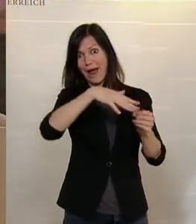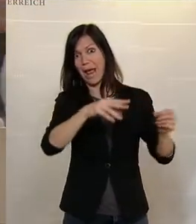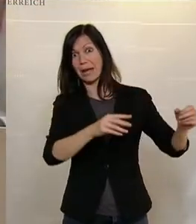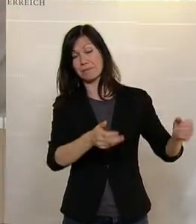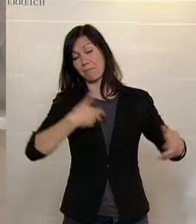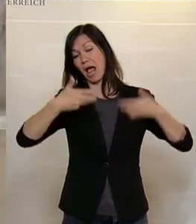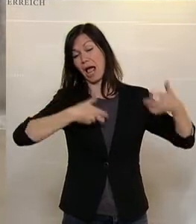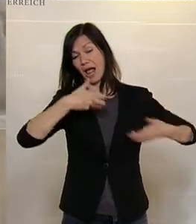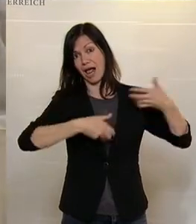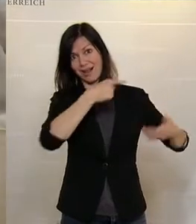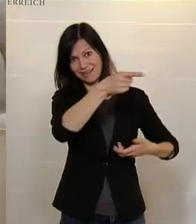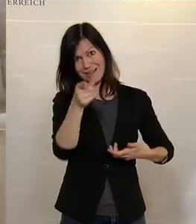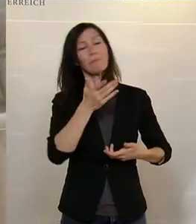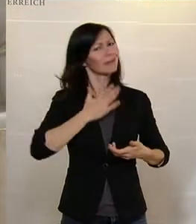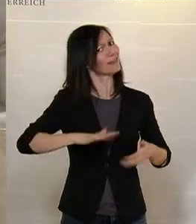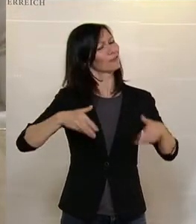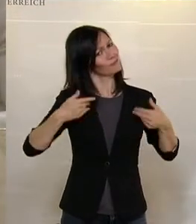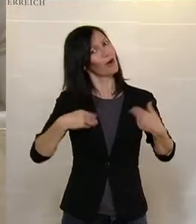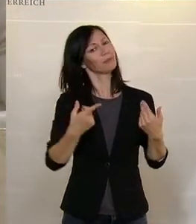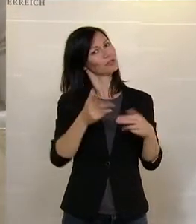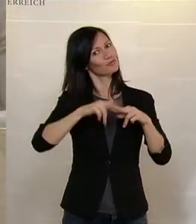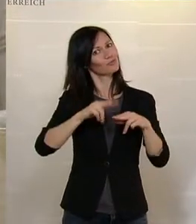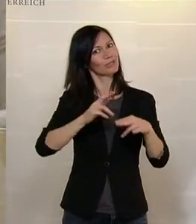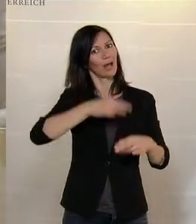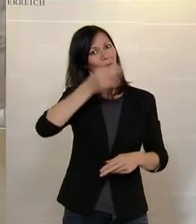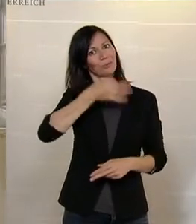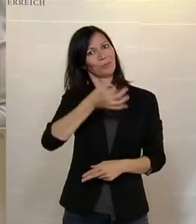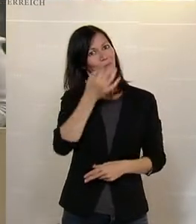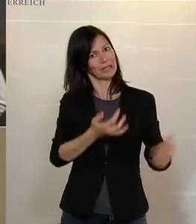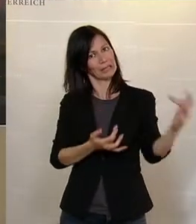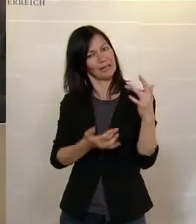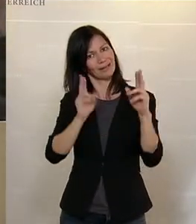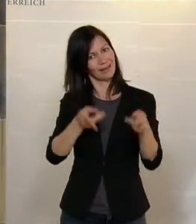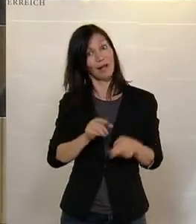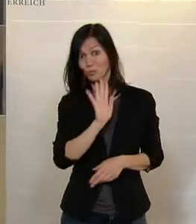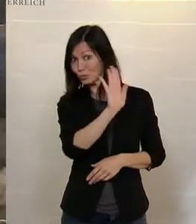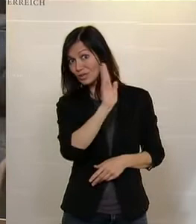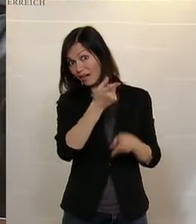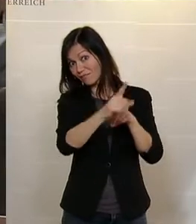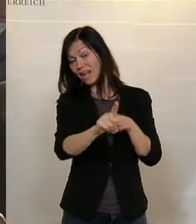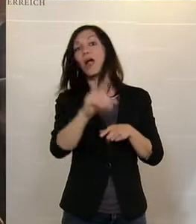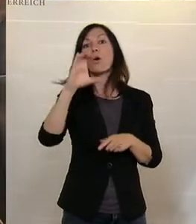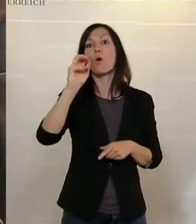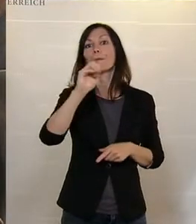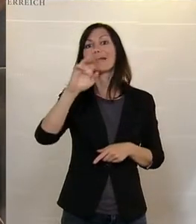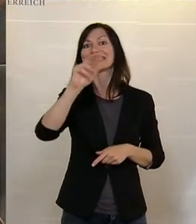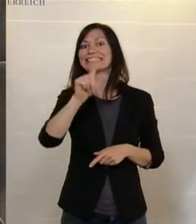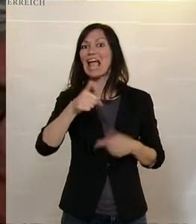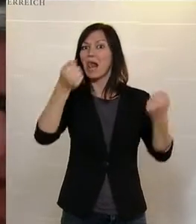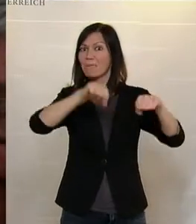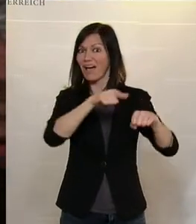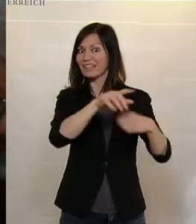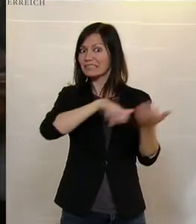darum, wenn es darum geht, die Sachen, Ihre Verfehlungen im Kommerzialbank-Skandal